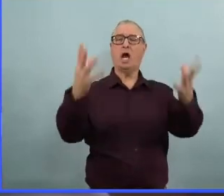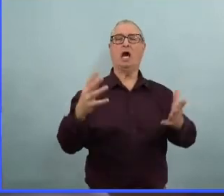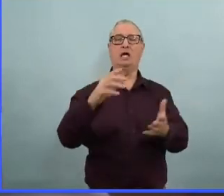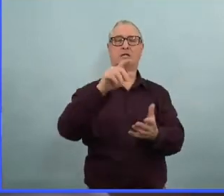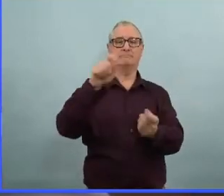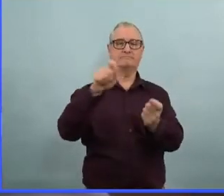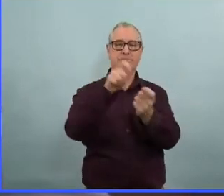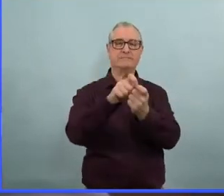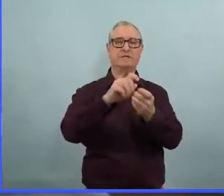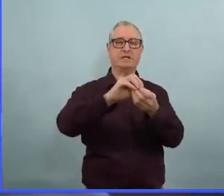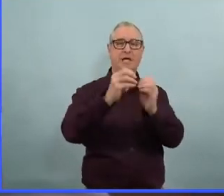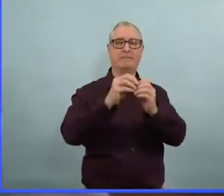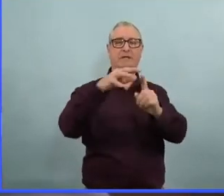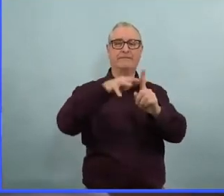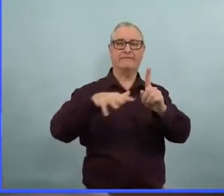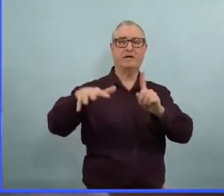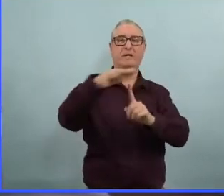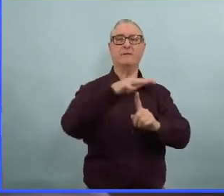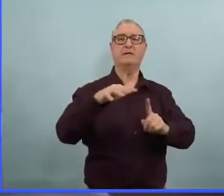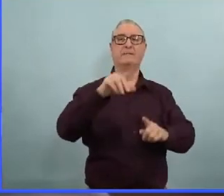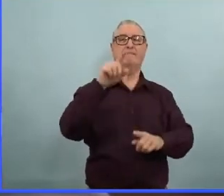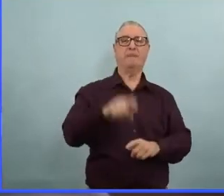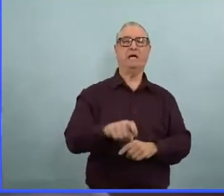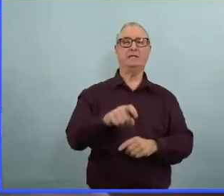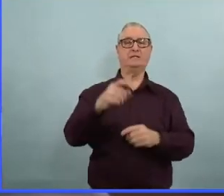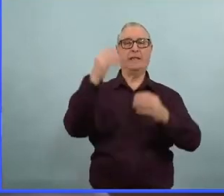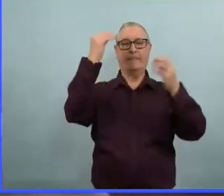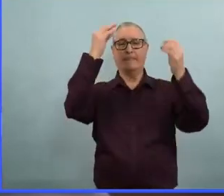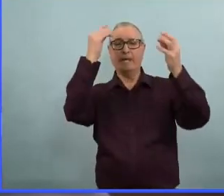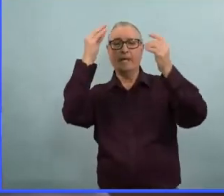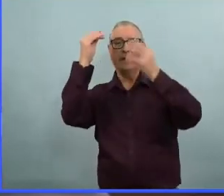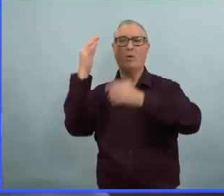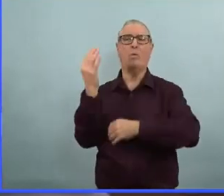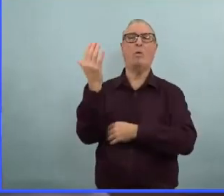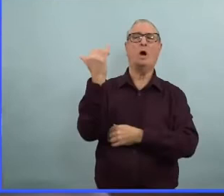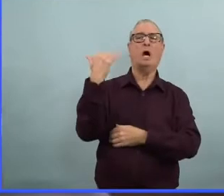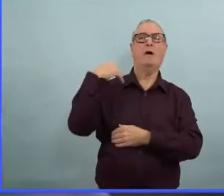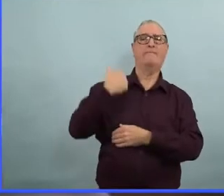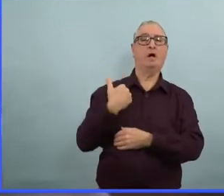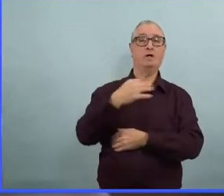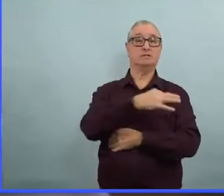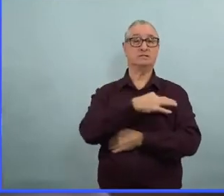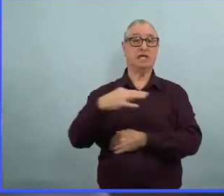considérer. Il y des problèmes de dotation impersonnelle qu'on n'avait pas en 2018.